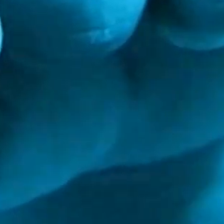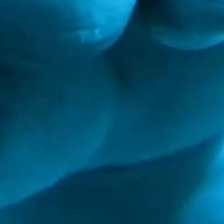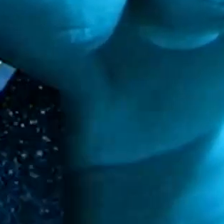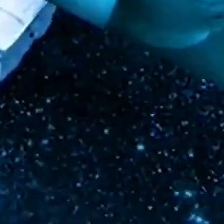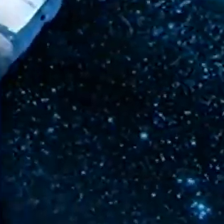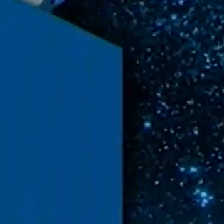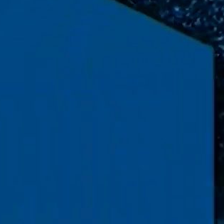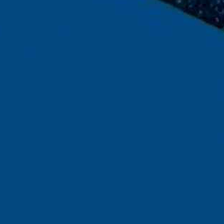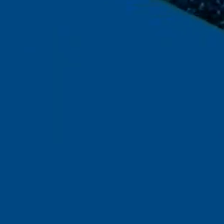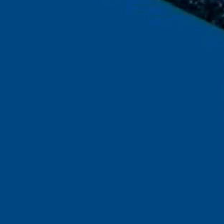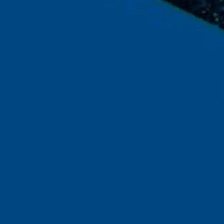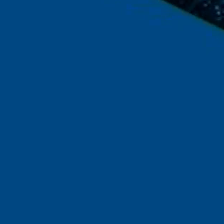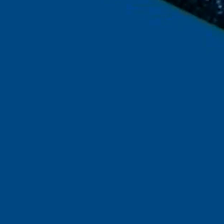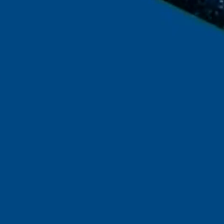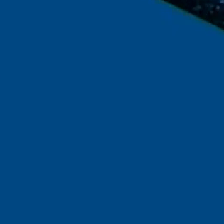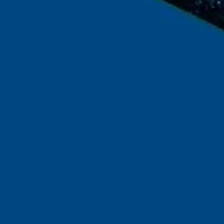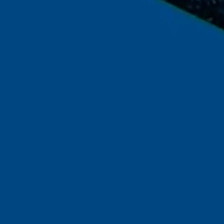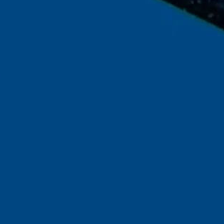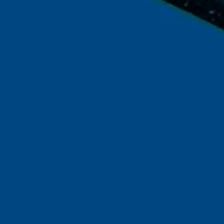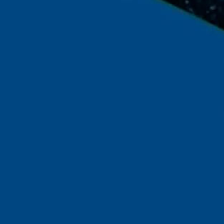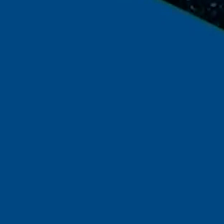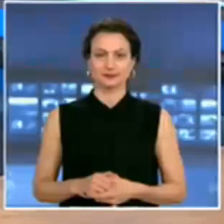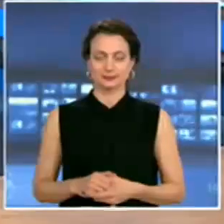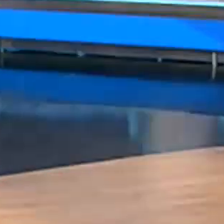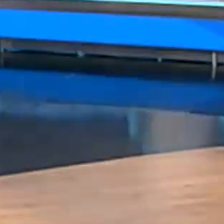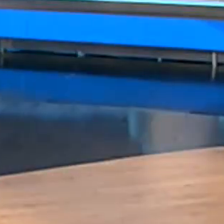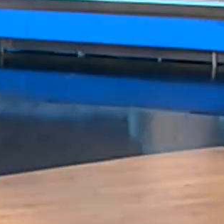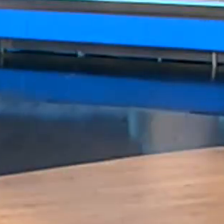Започват новините на НОВА. Добери се на опита.